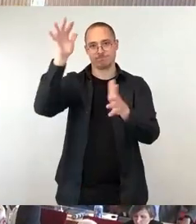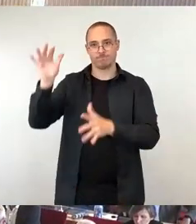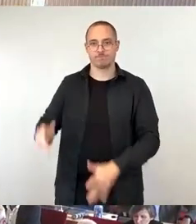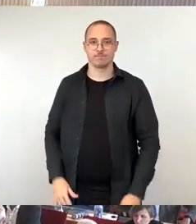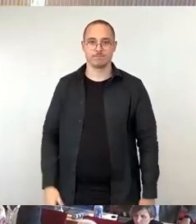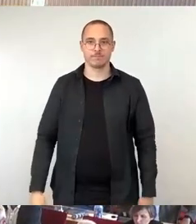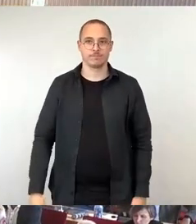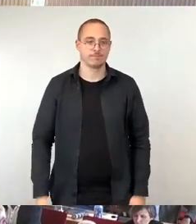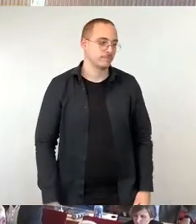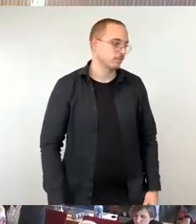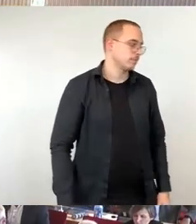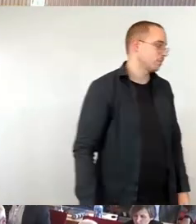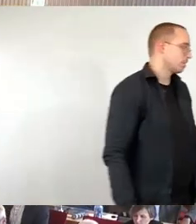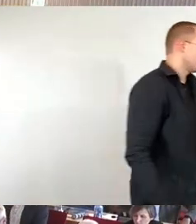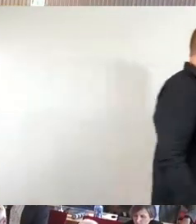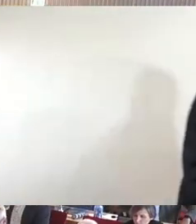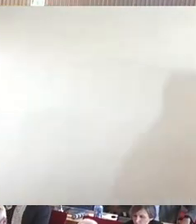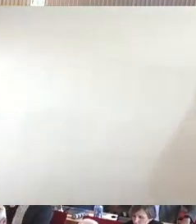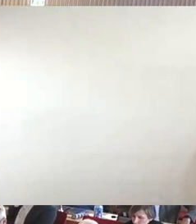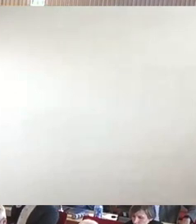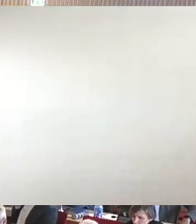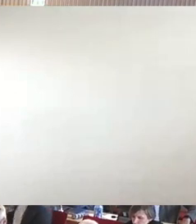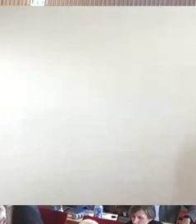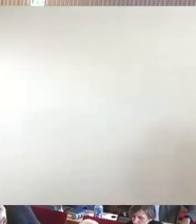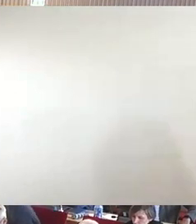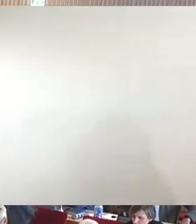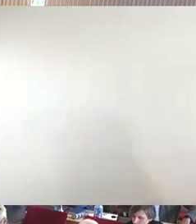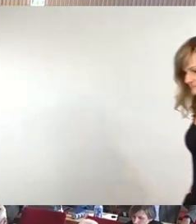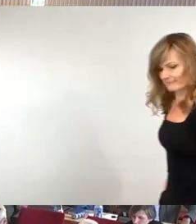So, es geht weiter in der Fraktionsrunde. SPD-Fraktion, Herr Triefs.